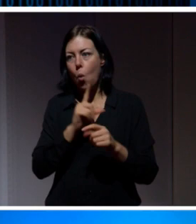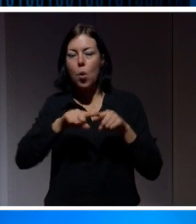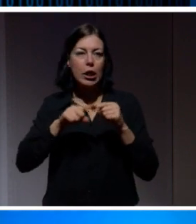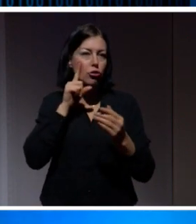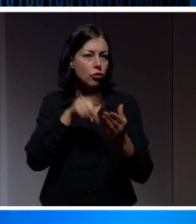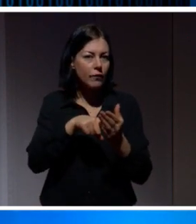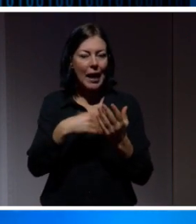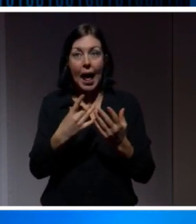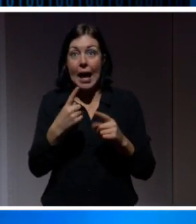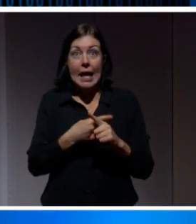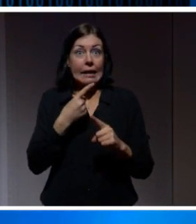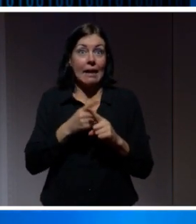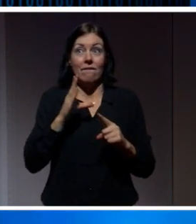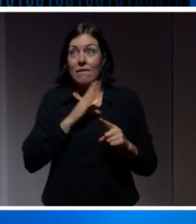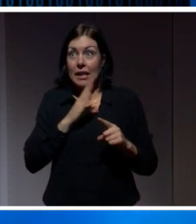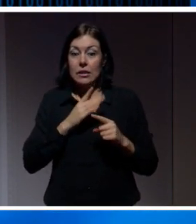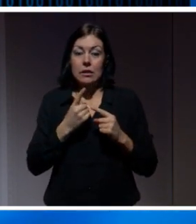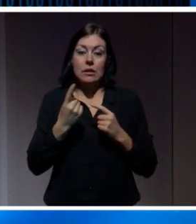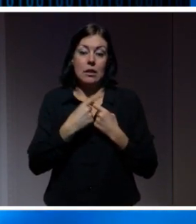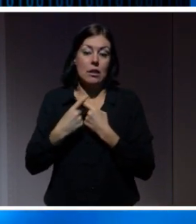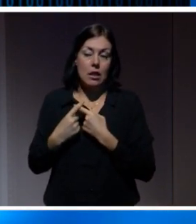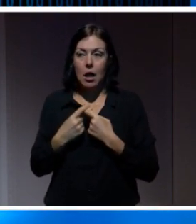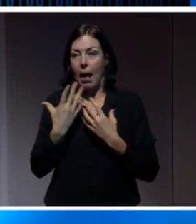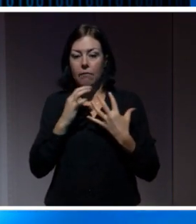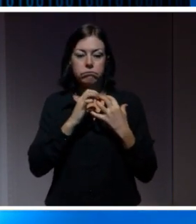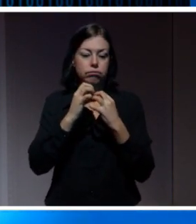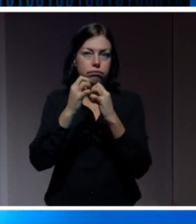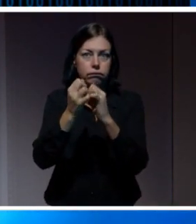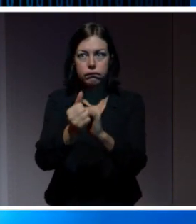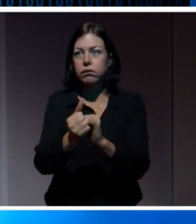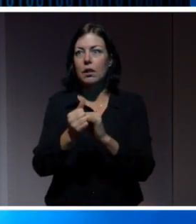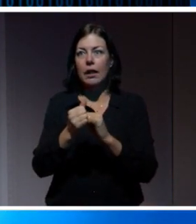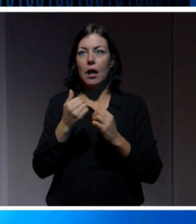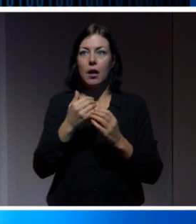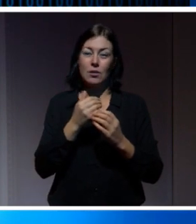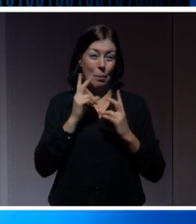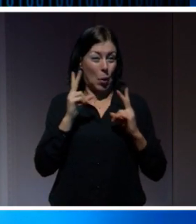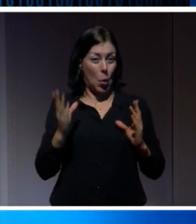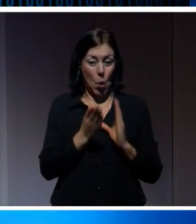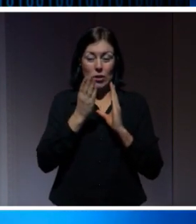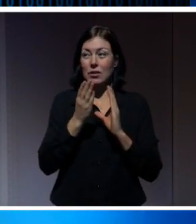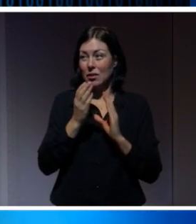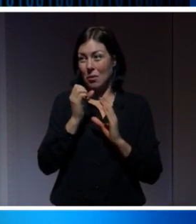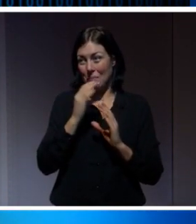bara där när vi vill gömma oss. Det är förändrat över tiden både på kort tid som i exemplet med ifrån väntallen på